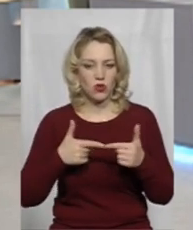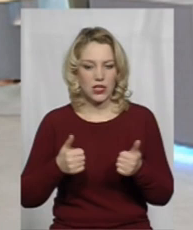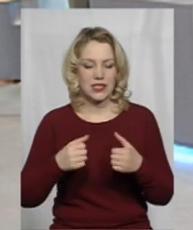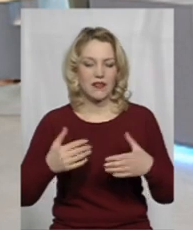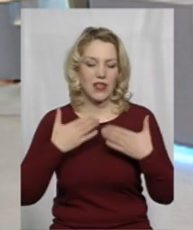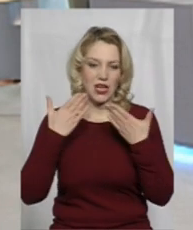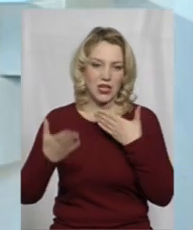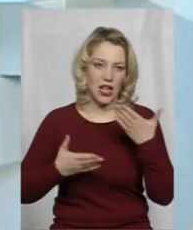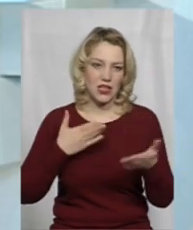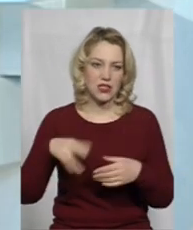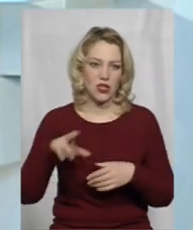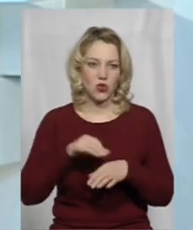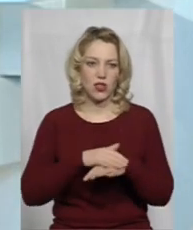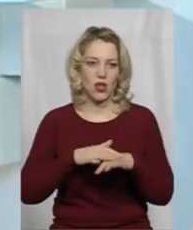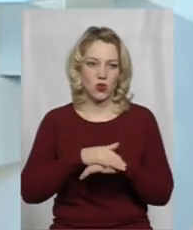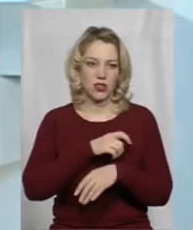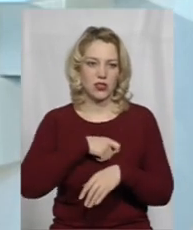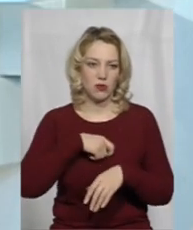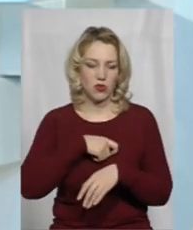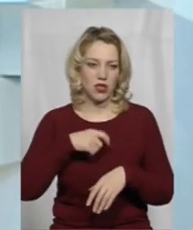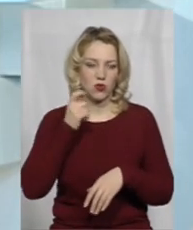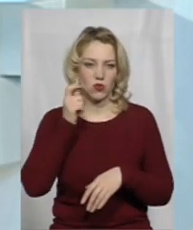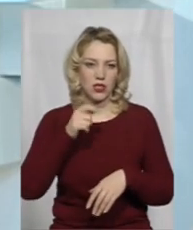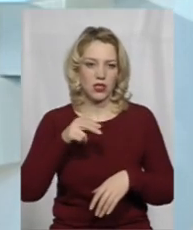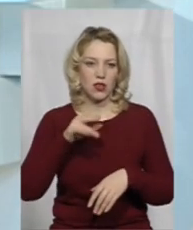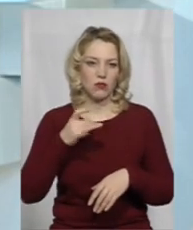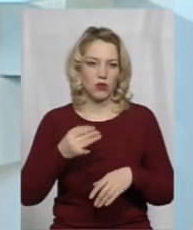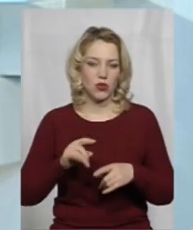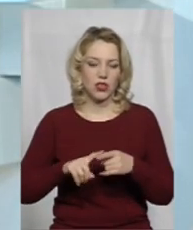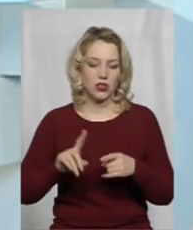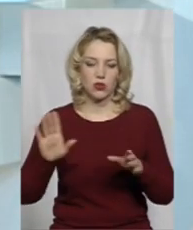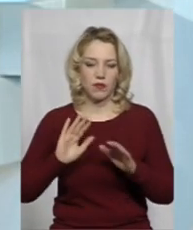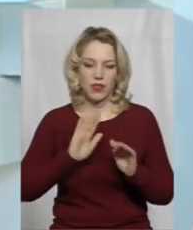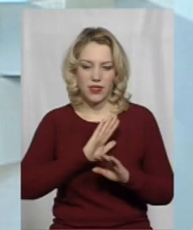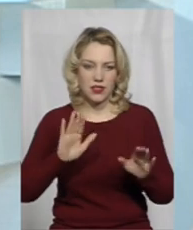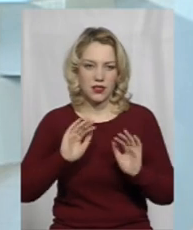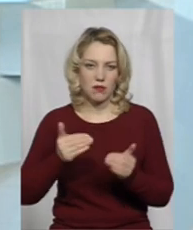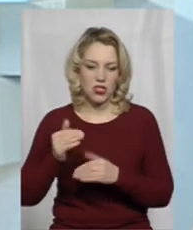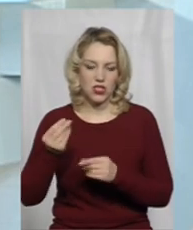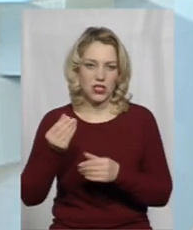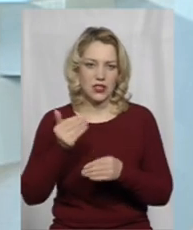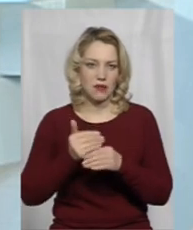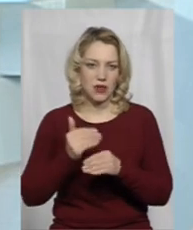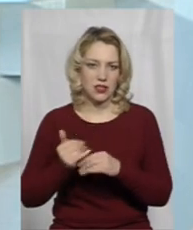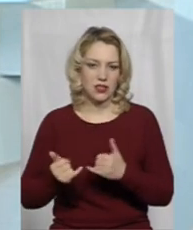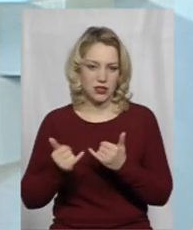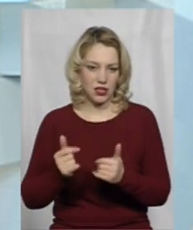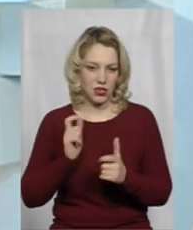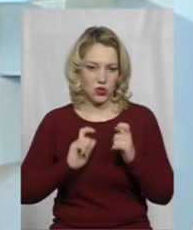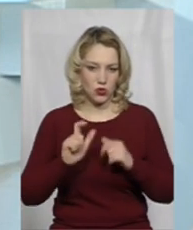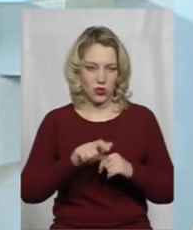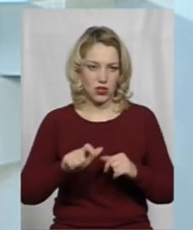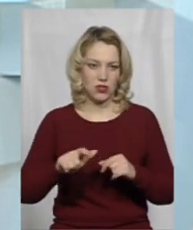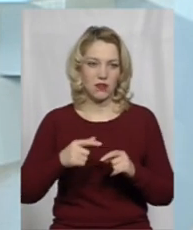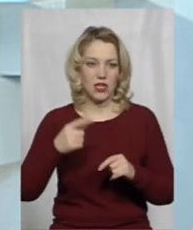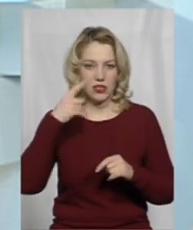ОДА зверталися до народних депутатів України про те, щоб не зменшувати стипендіальне забезпечення для студентів. Ми всі знаємо,